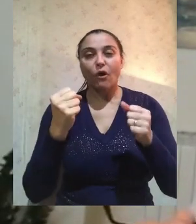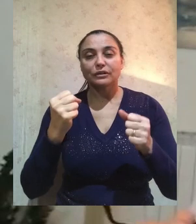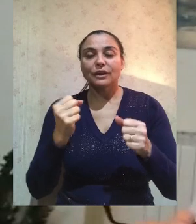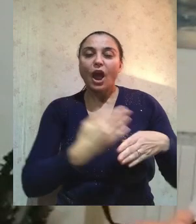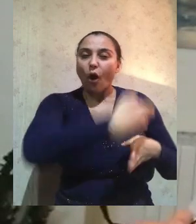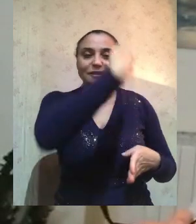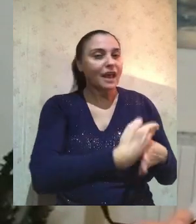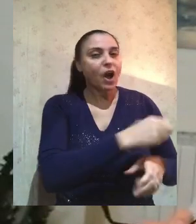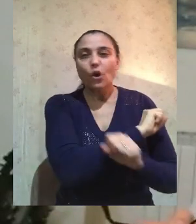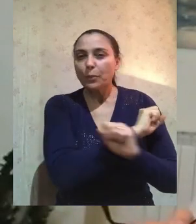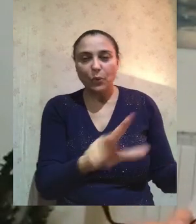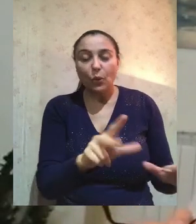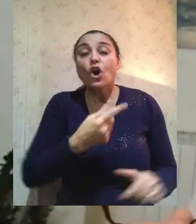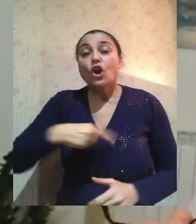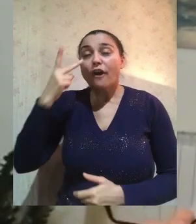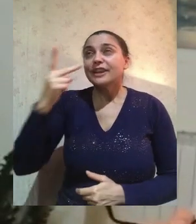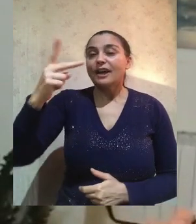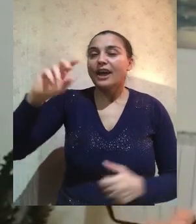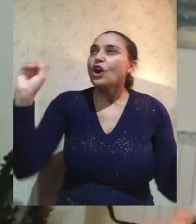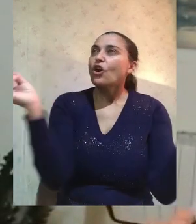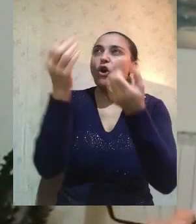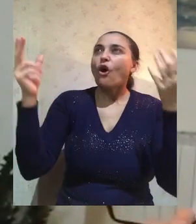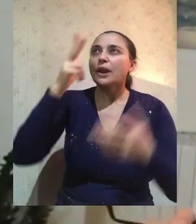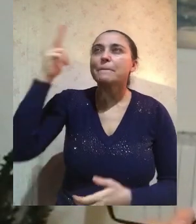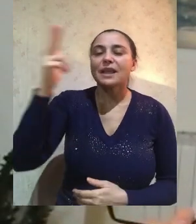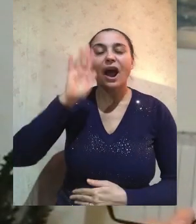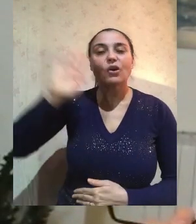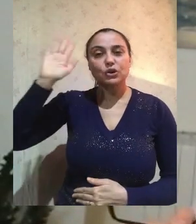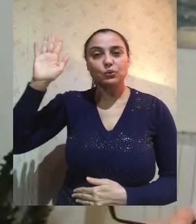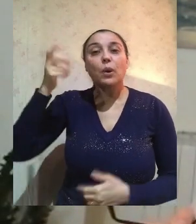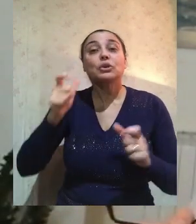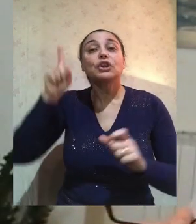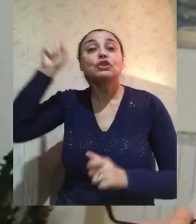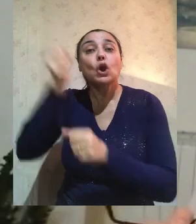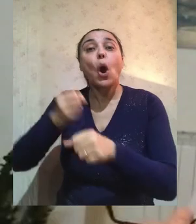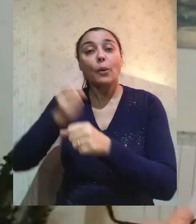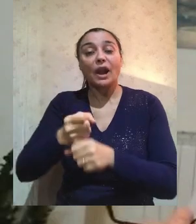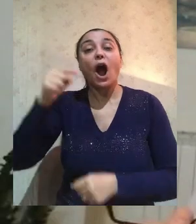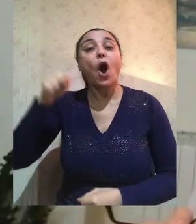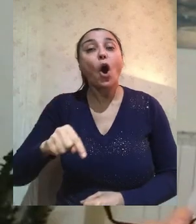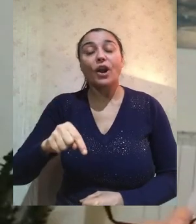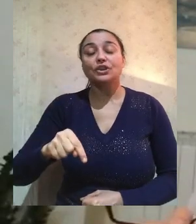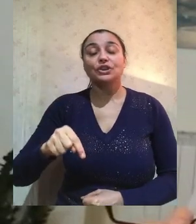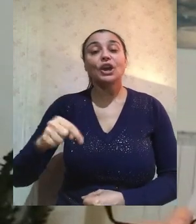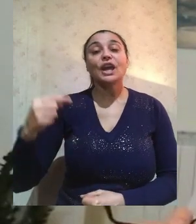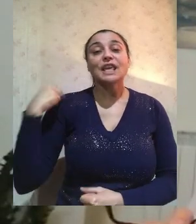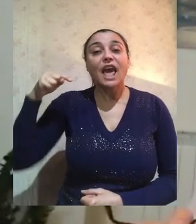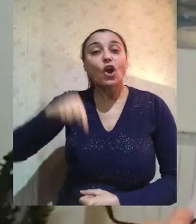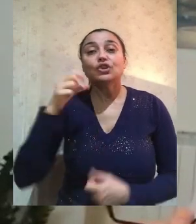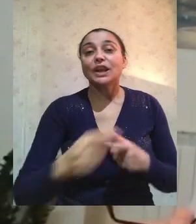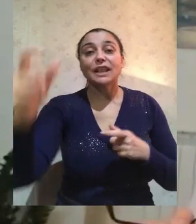guarda ostacoli possiamo vedere ancora cose straordinarie perché Cristo Gesù è operante egli è lo stesso e lo sarà